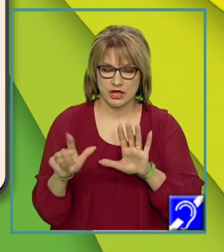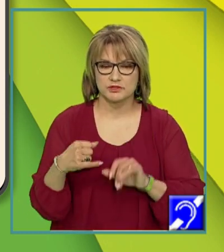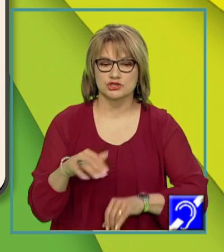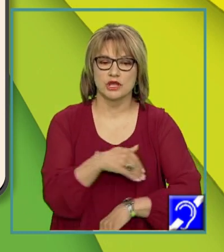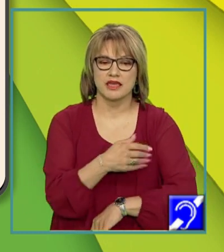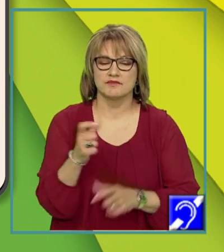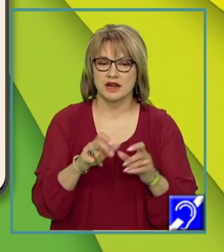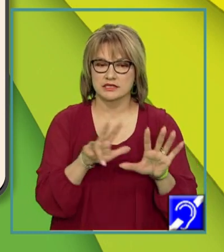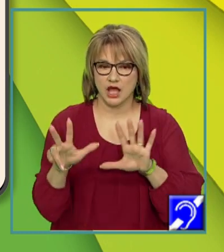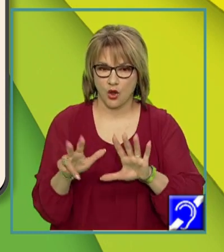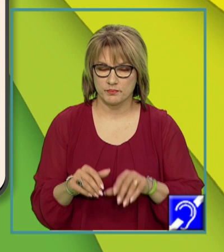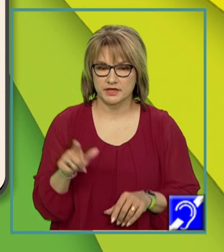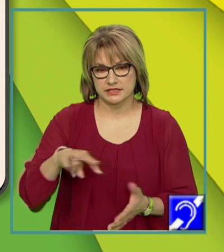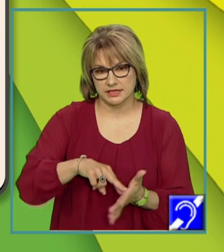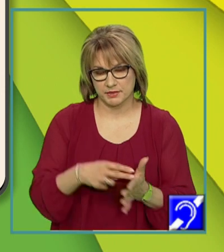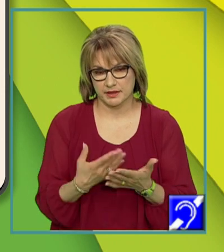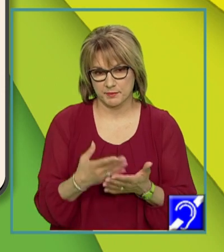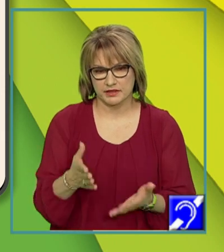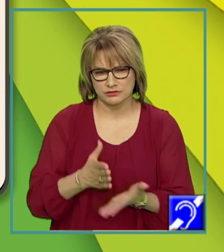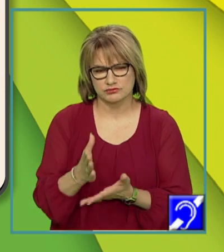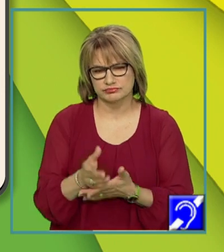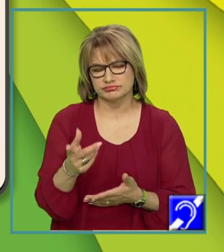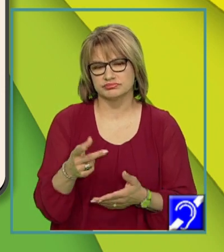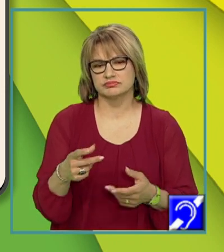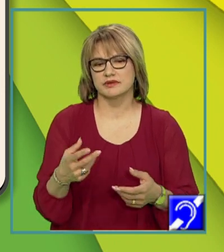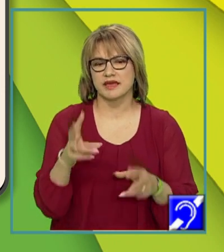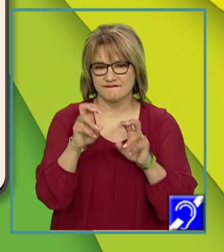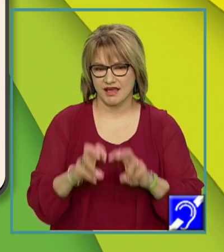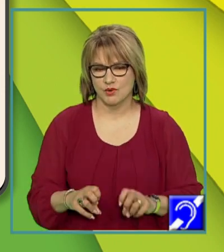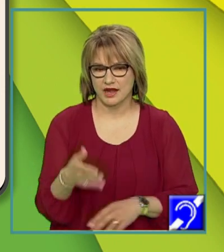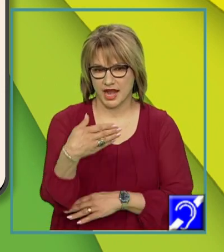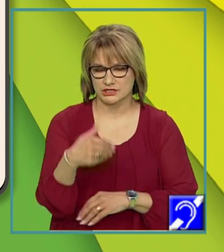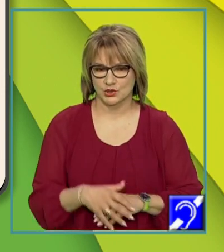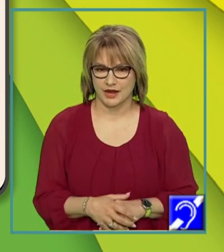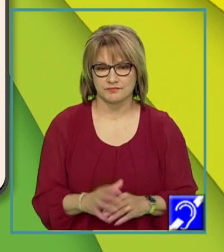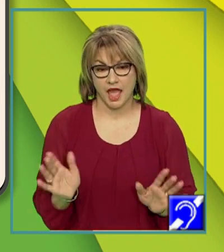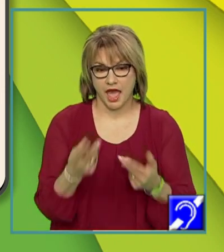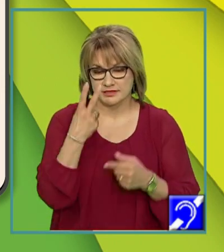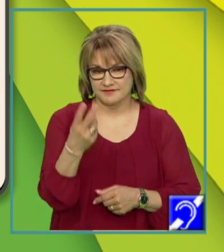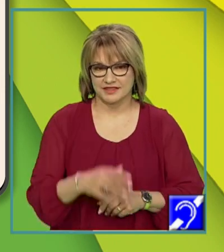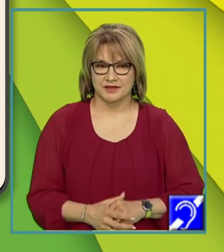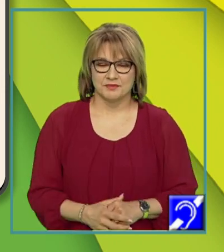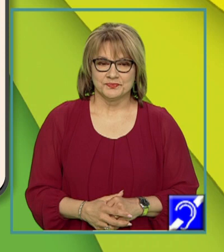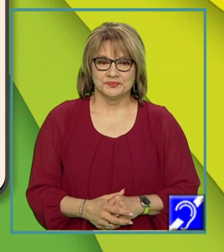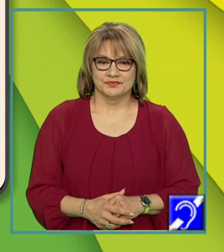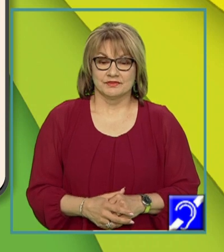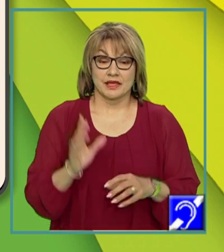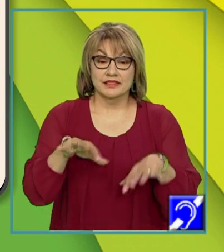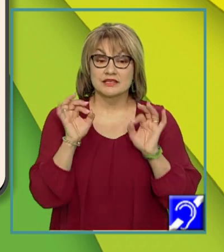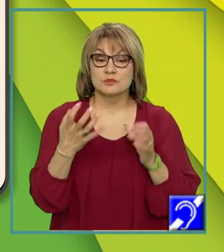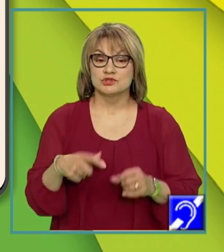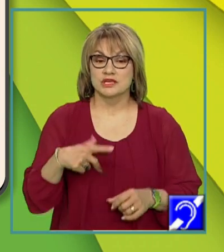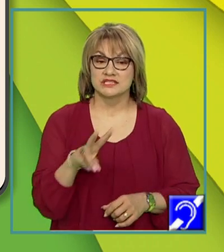elevii claselor a opta, care se pregătesc temeinic pentru evaluarea națională. Să-i dăm drumul. Vom descoperi ce este